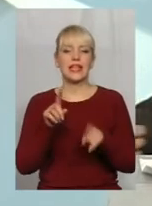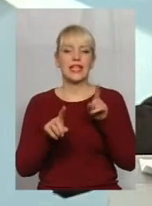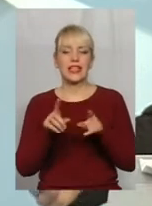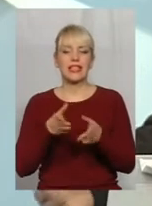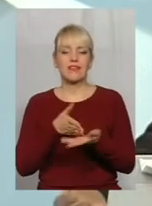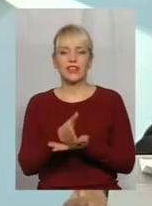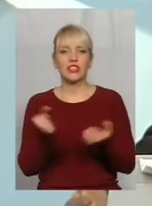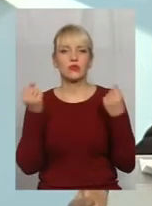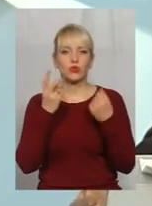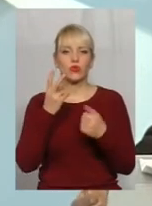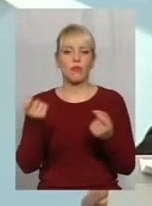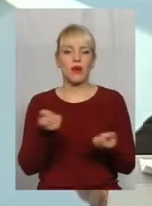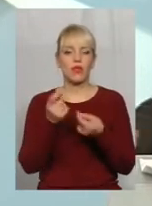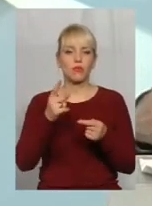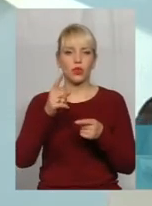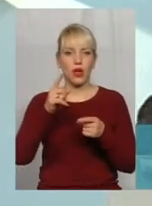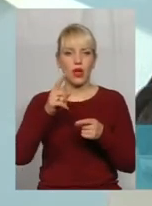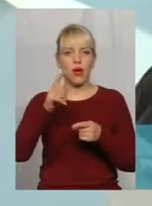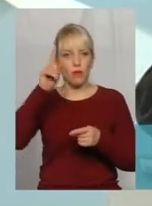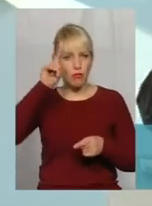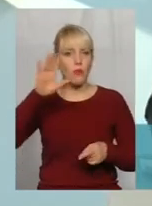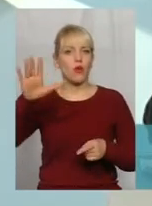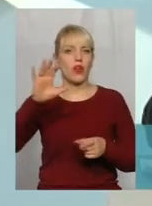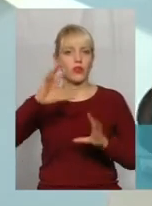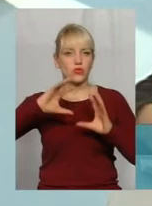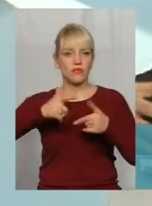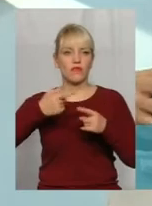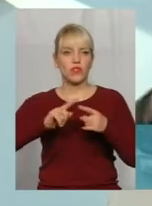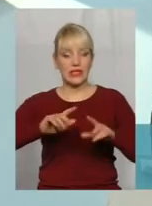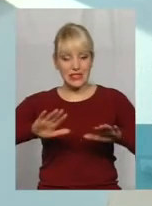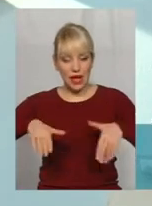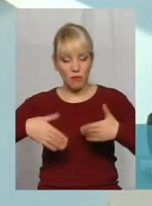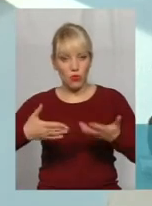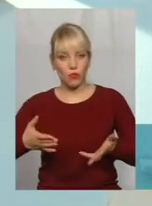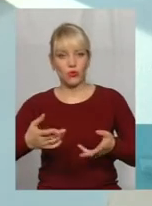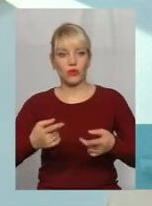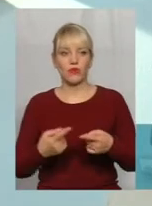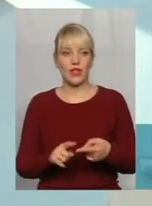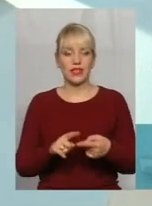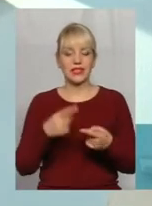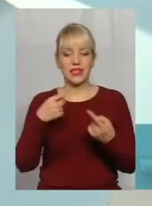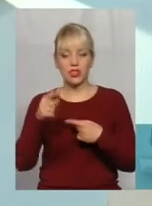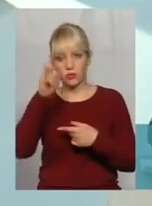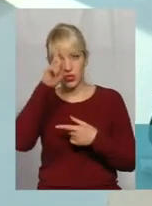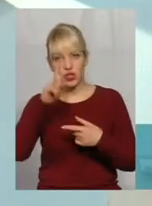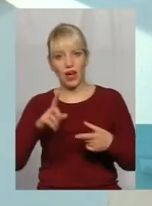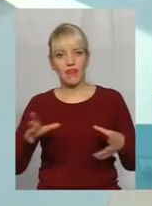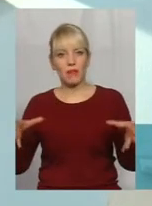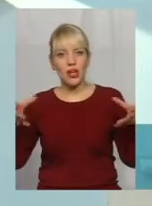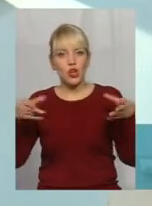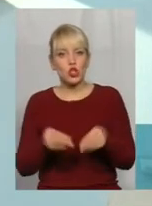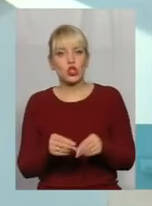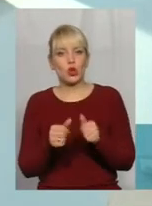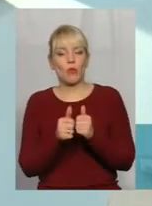були малопопулярні в світі, але вони їх взяли, запропонували і з другими державами скупірувалися, щоб ті види спорту вели.